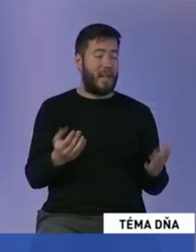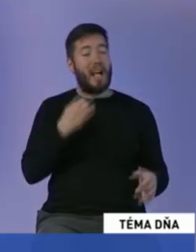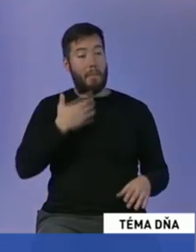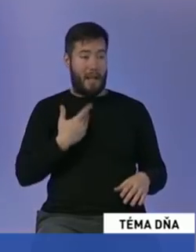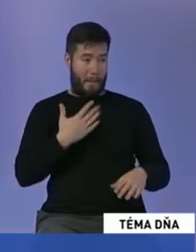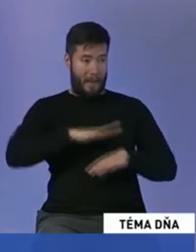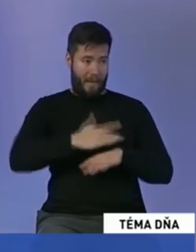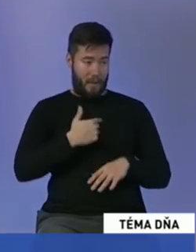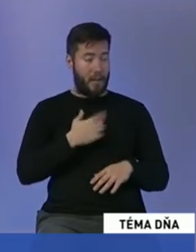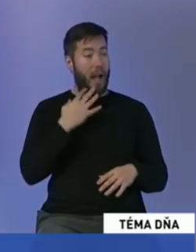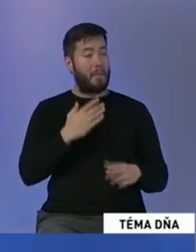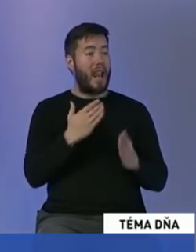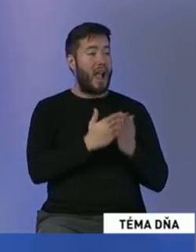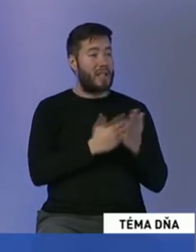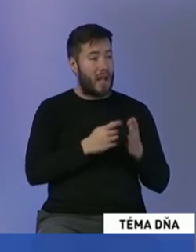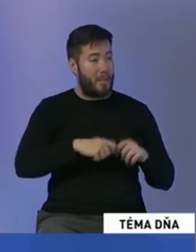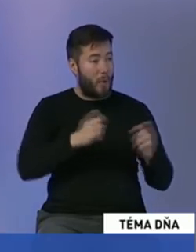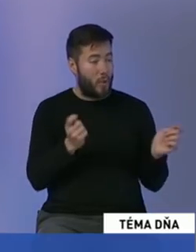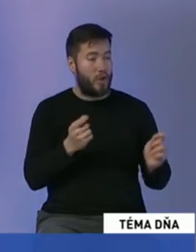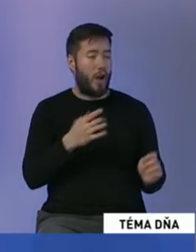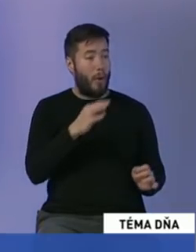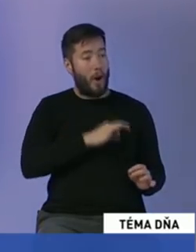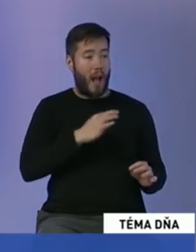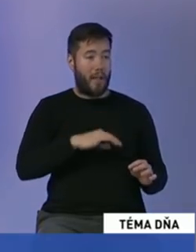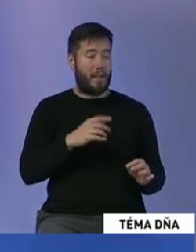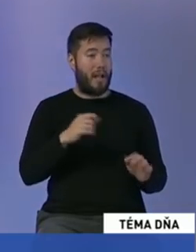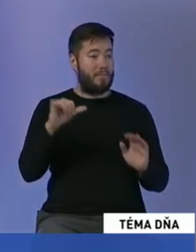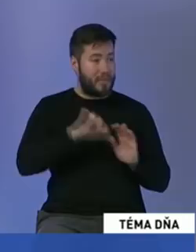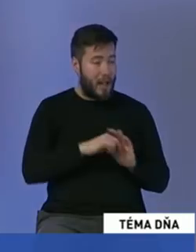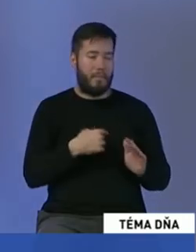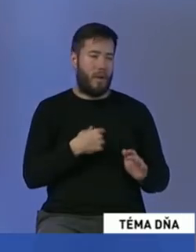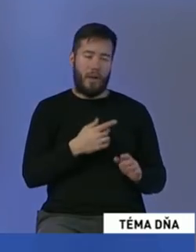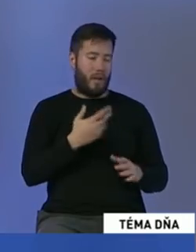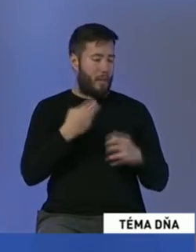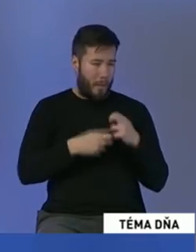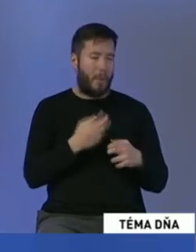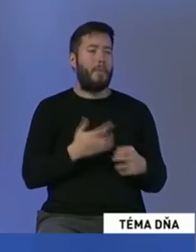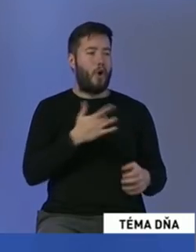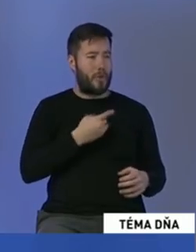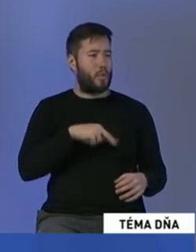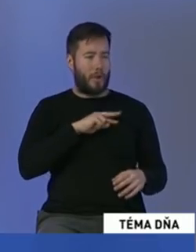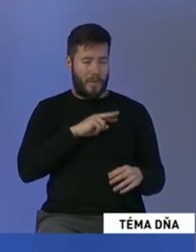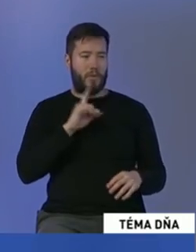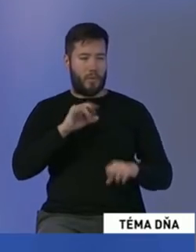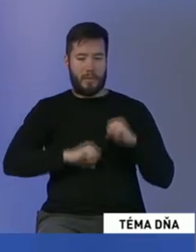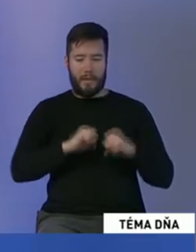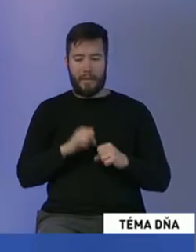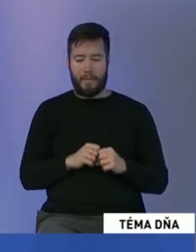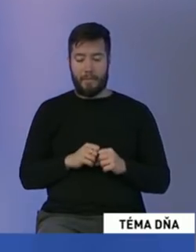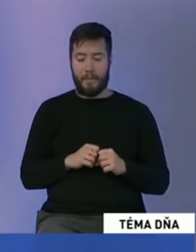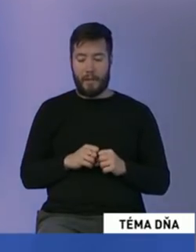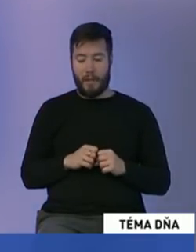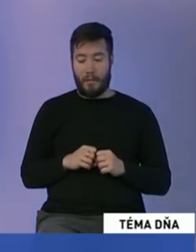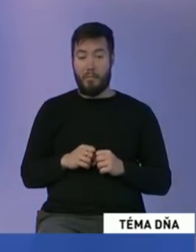legislatívu, alebo by som nejako morálne zvyhal, tak samozrejme neviem najmenší problém vyvodiť aj osobnú zodpovednosť. Napríklad ako pán minister Šojmoš?